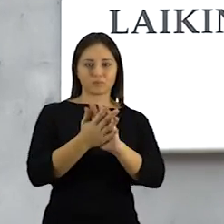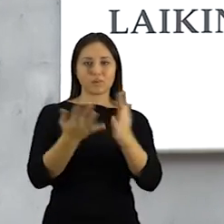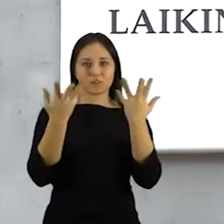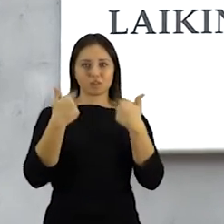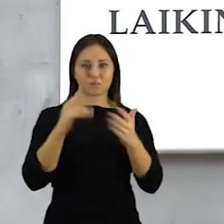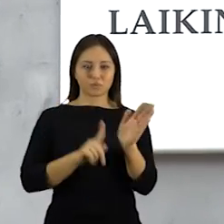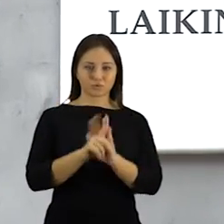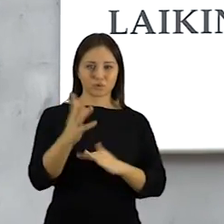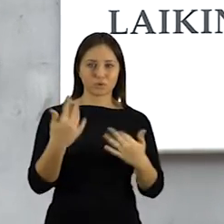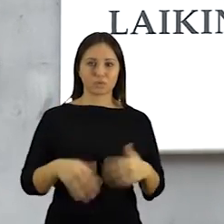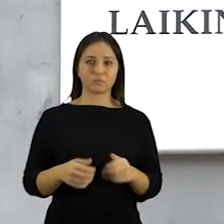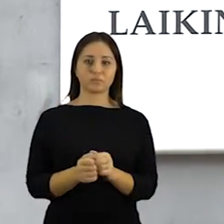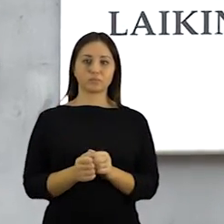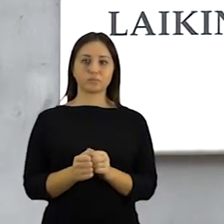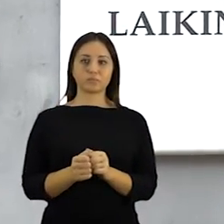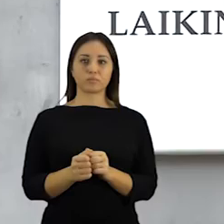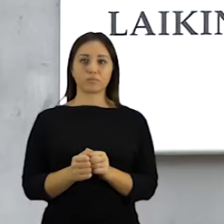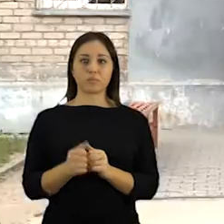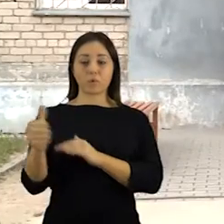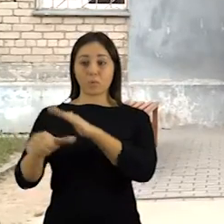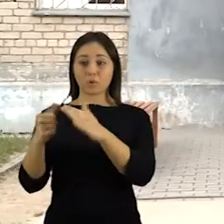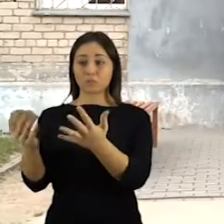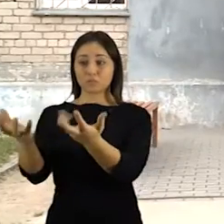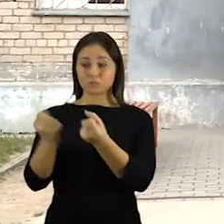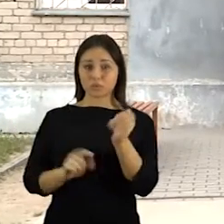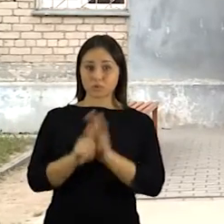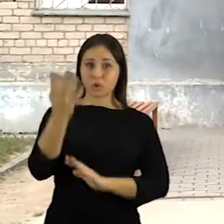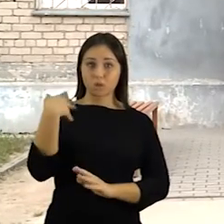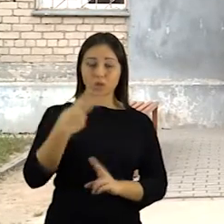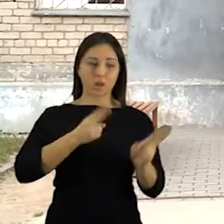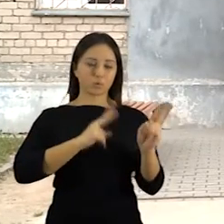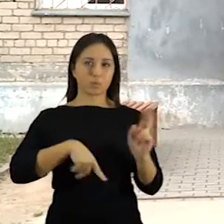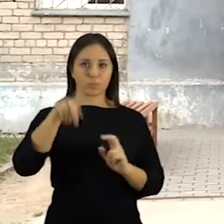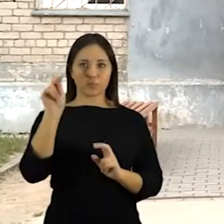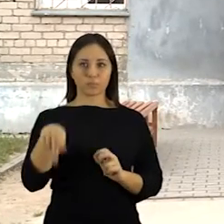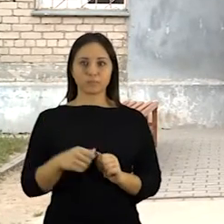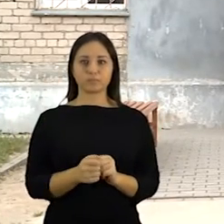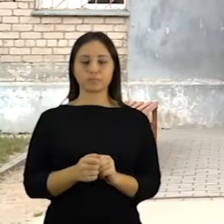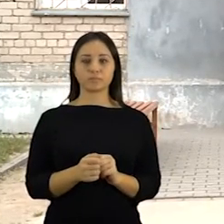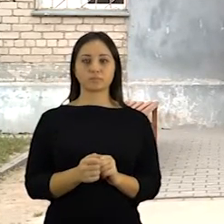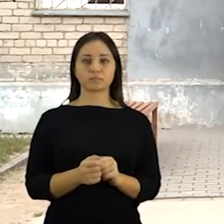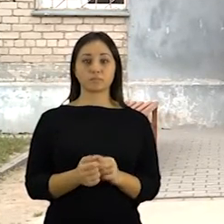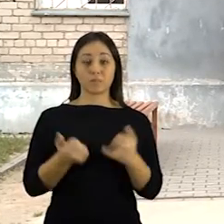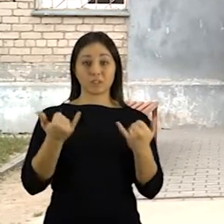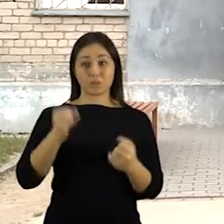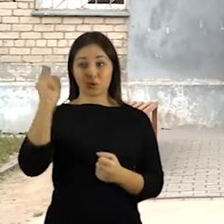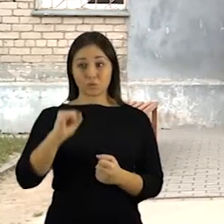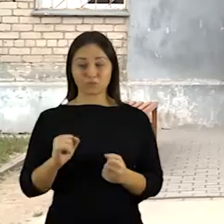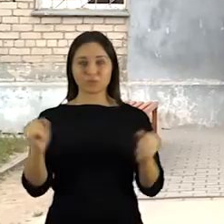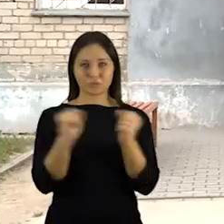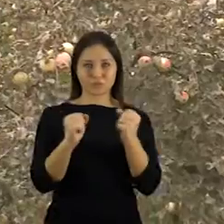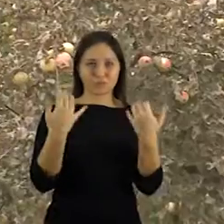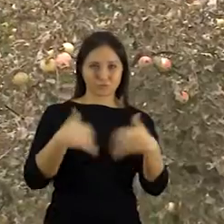naujam šaltajam sezonui, norinčius prisiglausti nakčiai prieimti ketinamą nuo labkirčio pirmos dienos. Tiesa, šį rudenį paspaudų